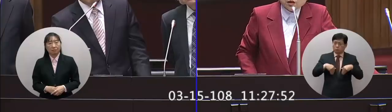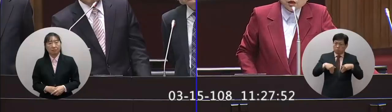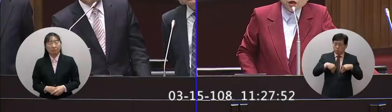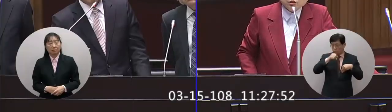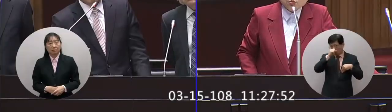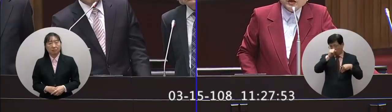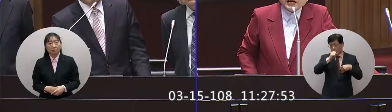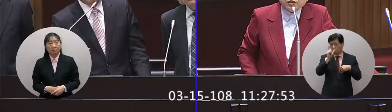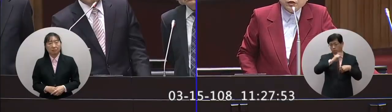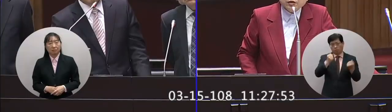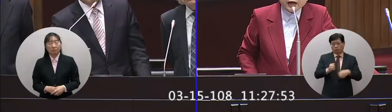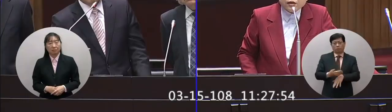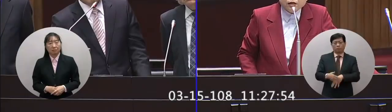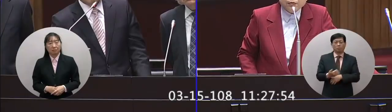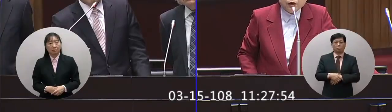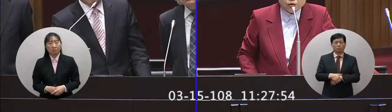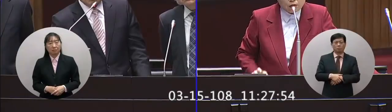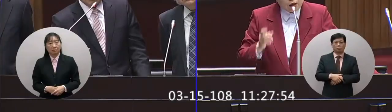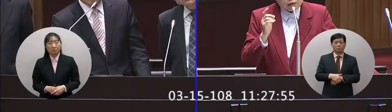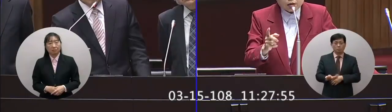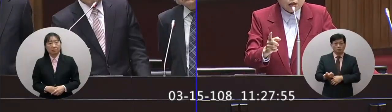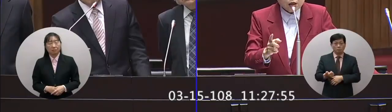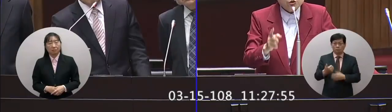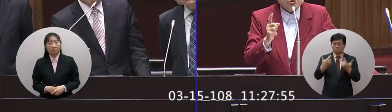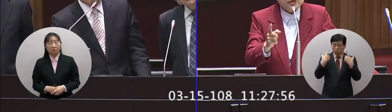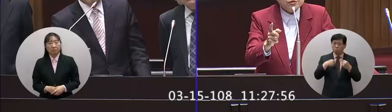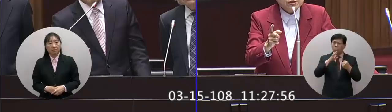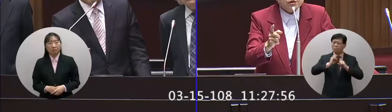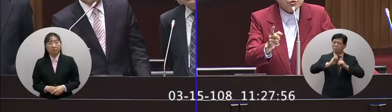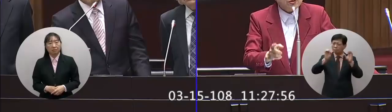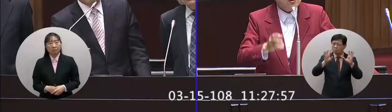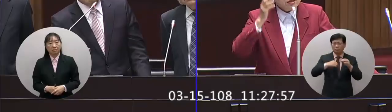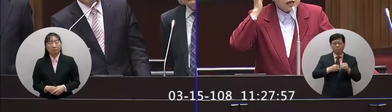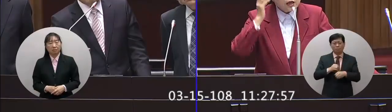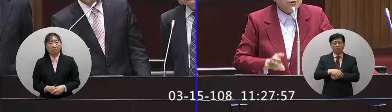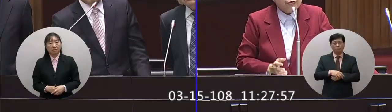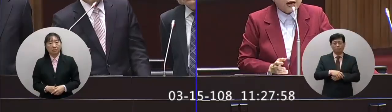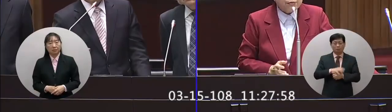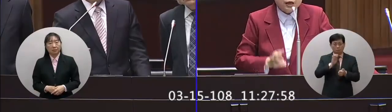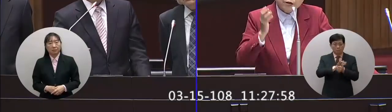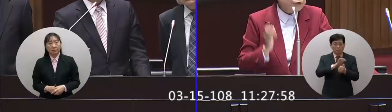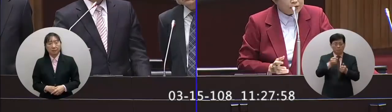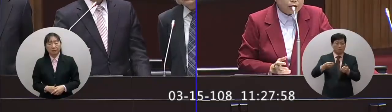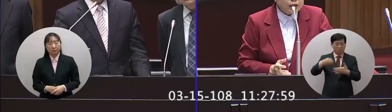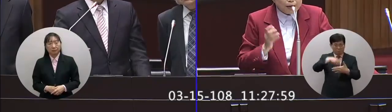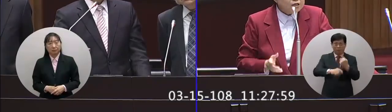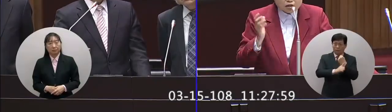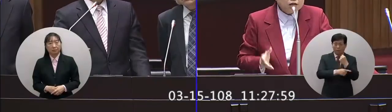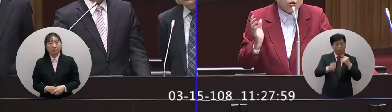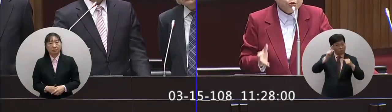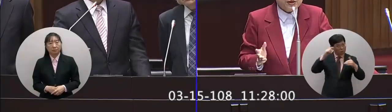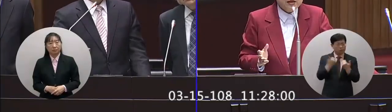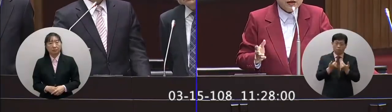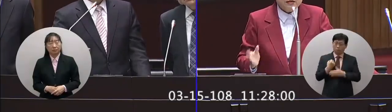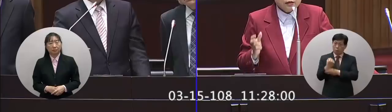不是就喝酒不開車開車不喝酒這是一個宣誓性的作用這樣立於法裡面你反對那麼